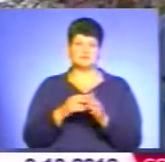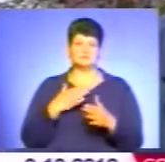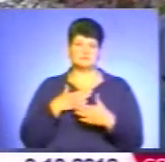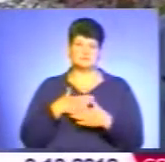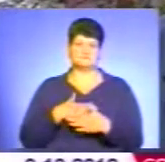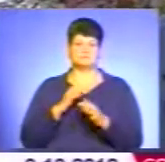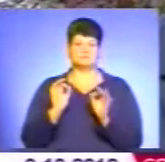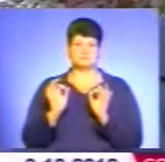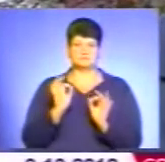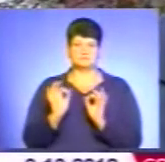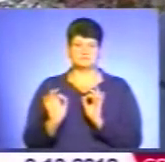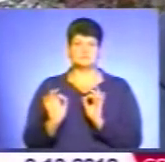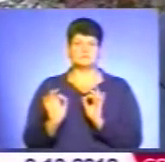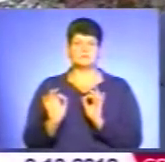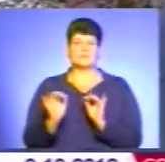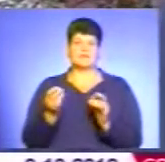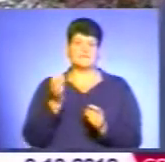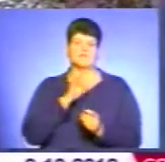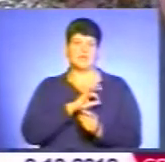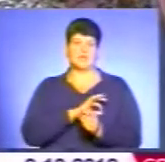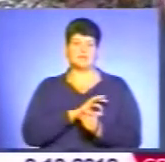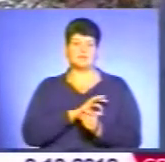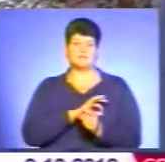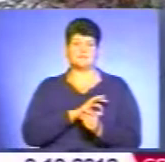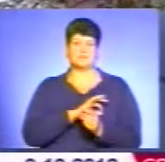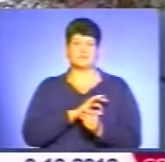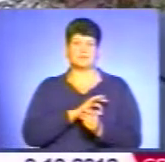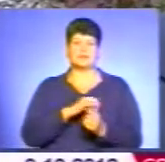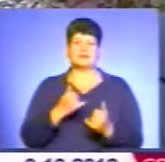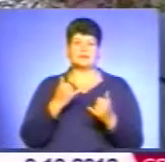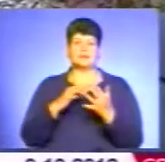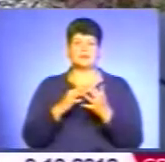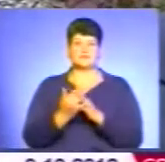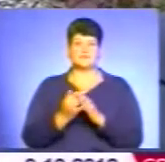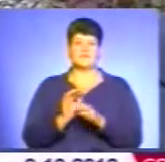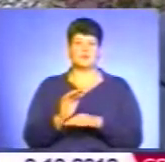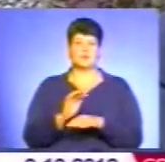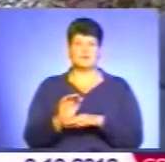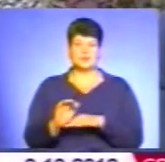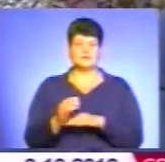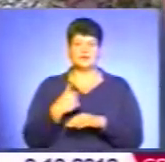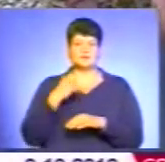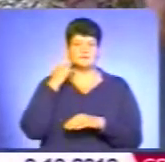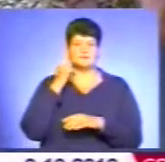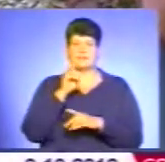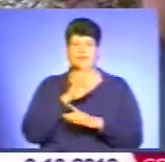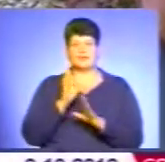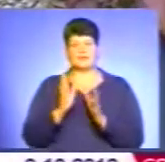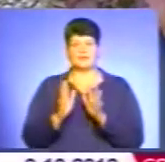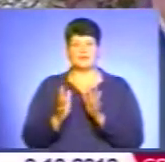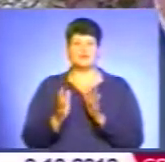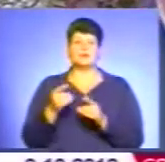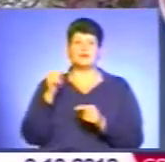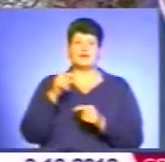прийнятна і вигідна. Для сільгосвиробників, я би сказав, не дуже, тому що я